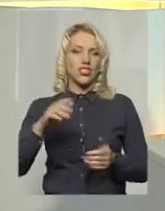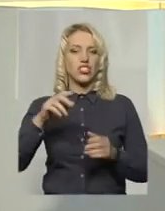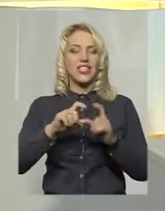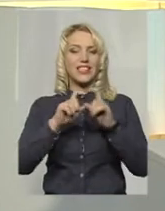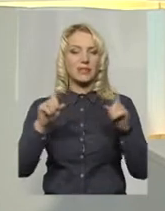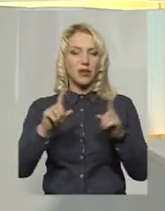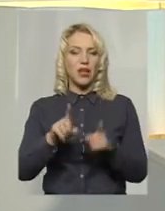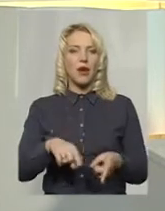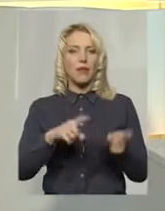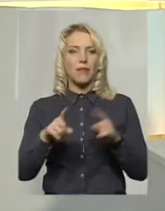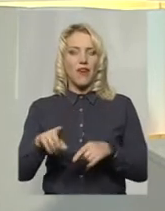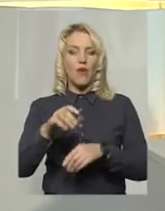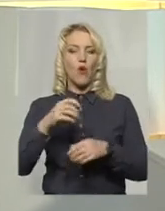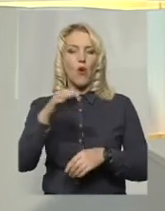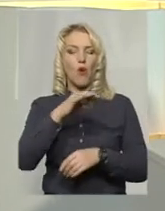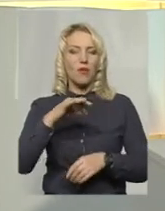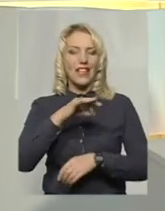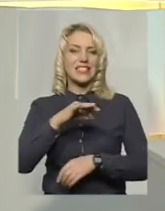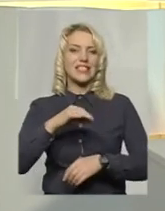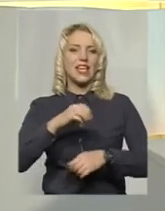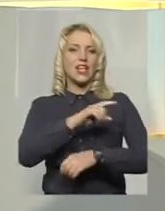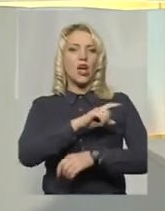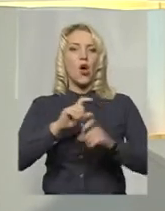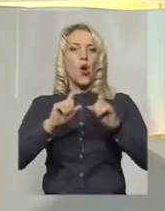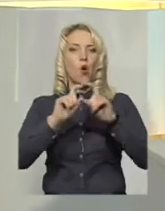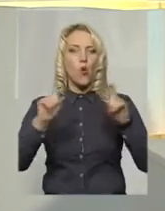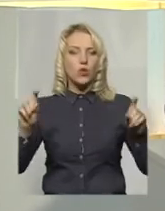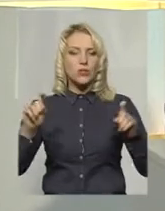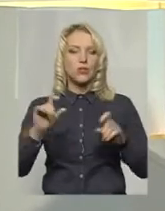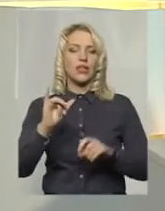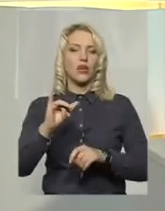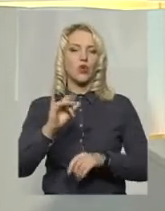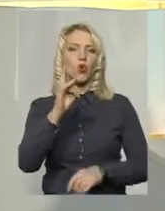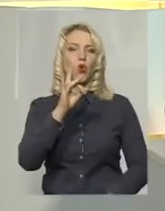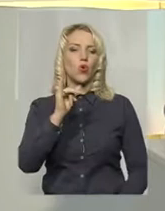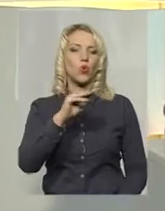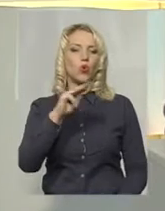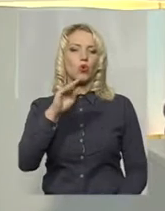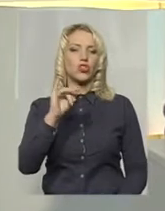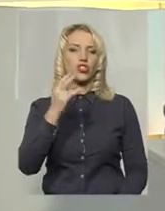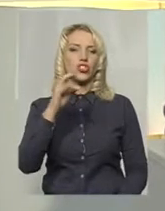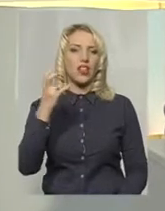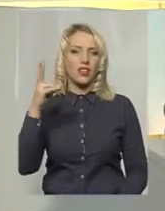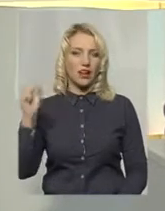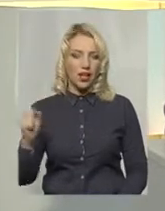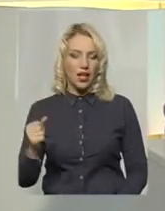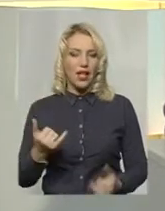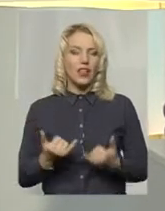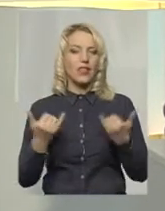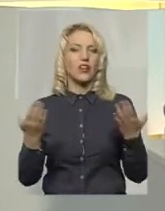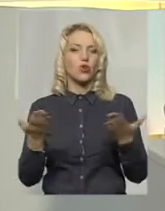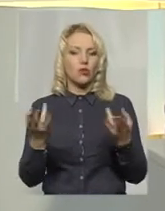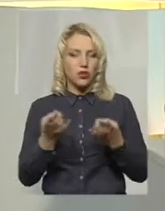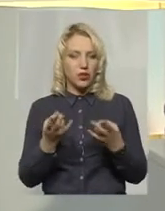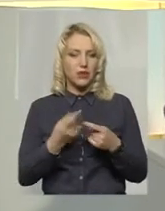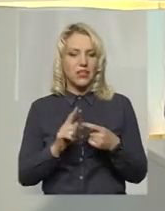Хмельницький обласний госпіталь ветеранів війни, що в Ружичанці. Тимчасово. Задля чого цей переїзд точно знає головний